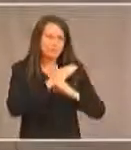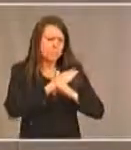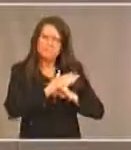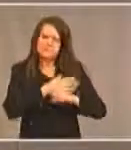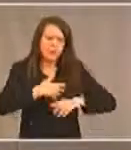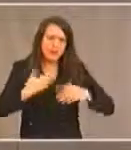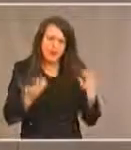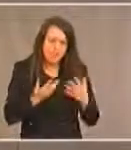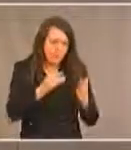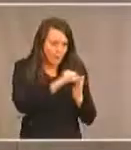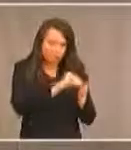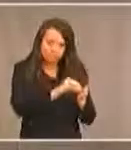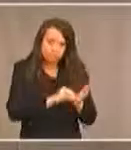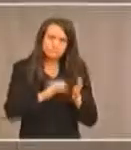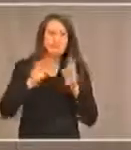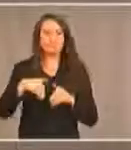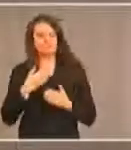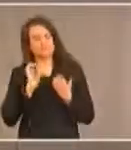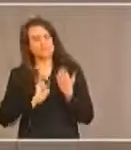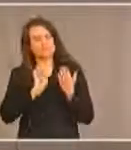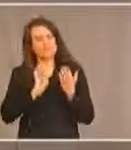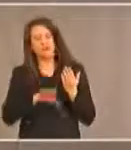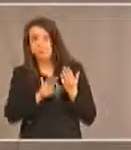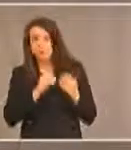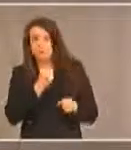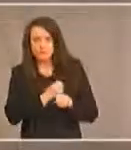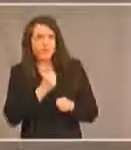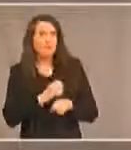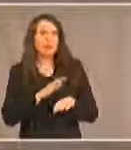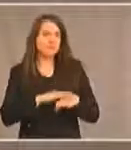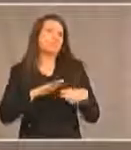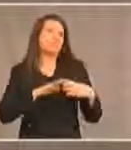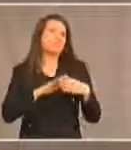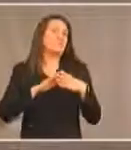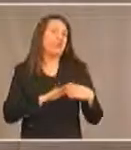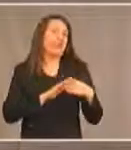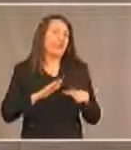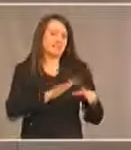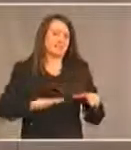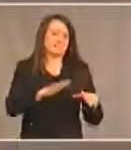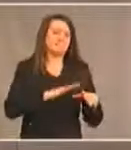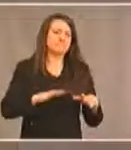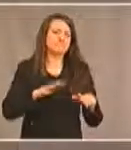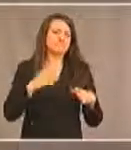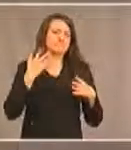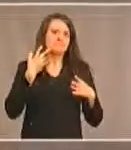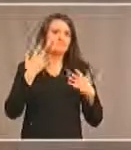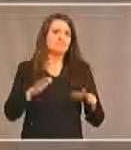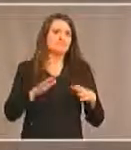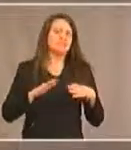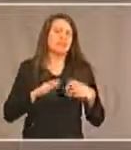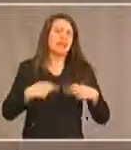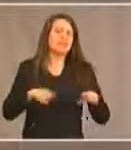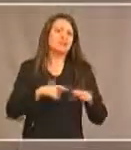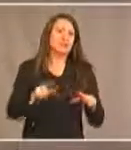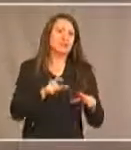confrontés pour évaluer leurs chances d'emploi en milieu urbain. et ceci se fait dans la région du Québec et je me demandais si